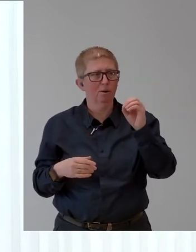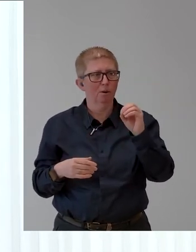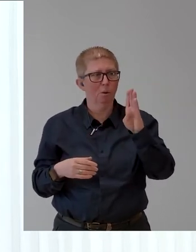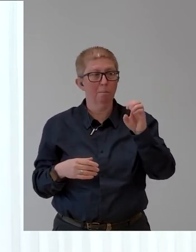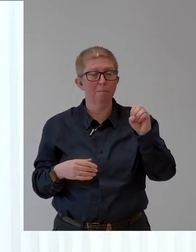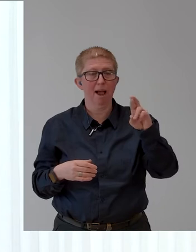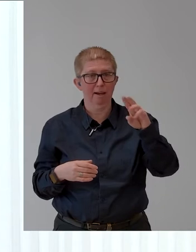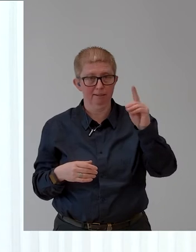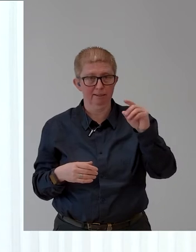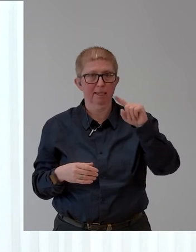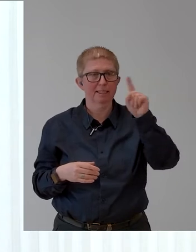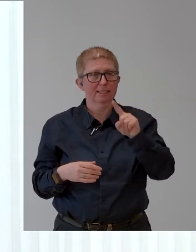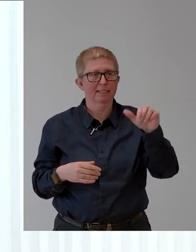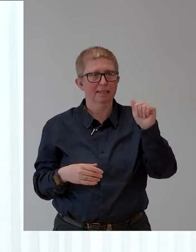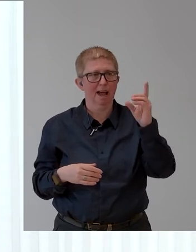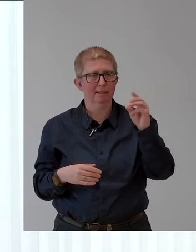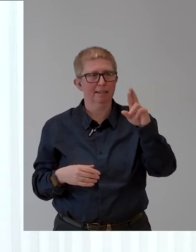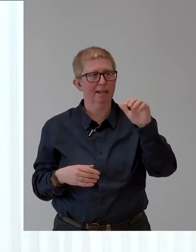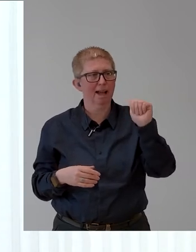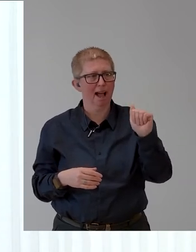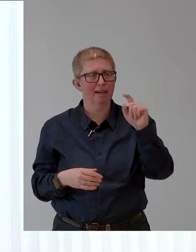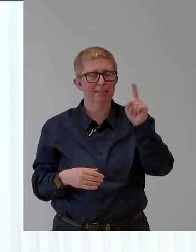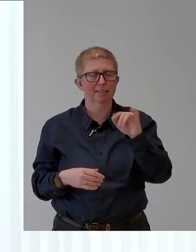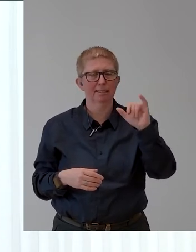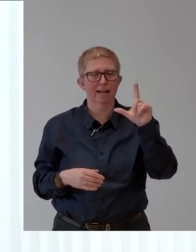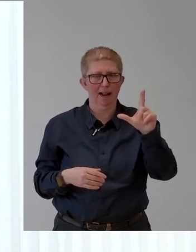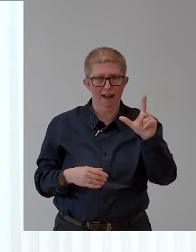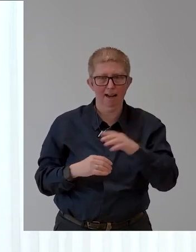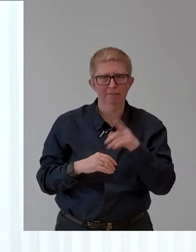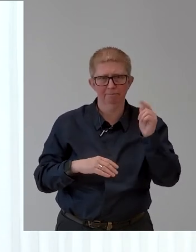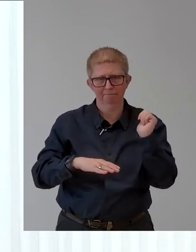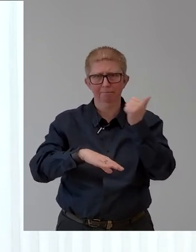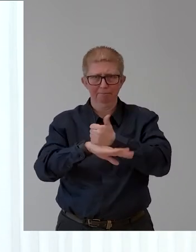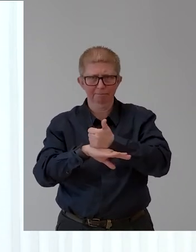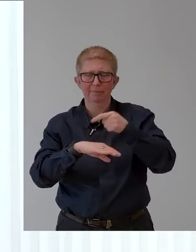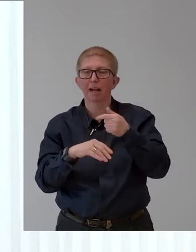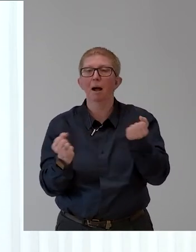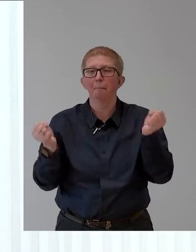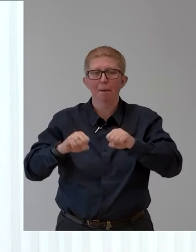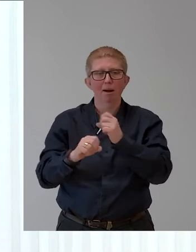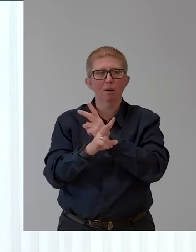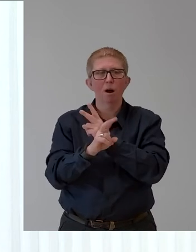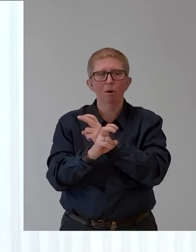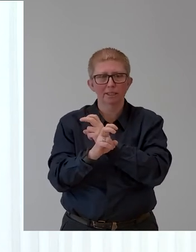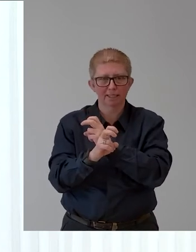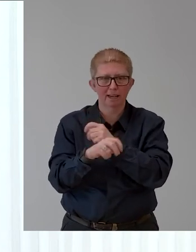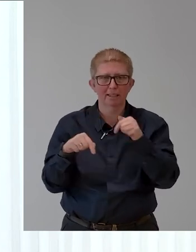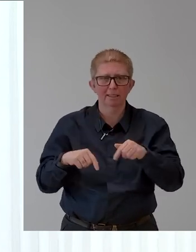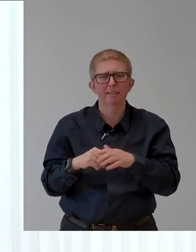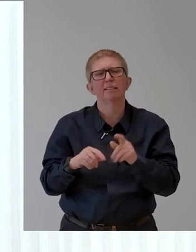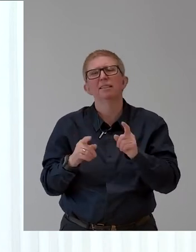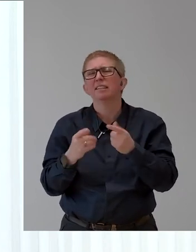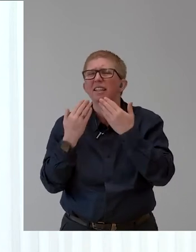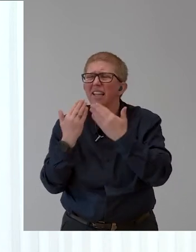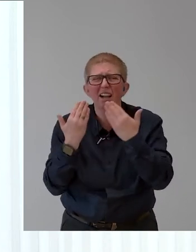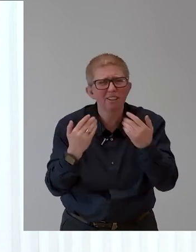Bank Austria. Let me also personally use this opportunity, Mr. Zadroziel, to thank you for the hospitality that we are experiencing here